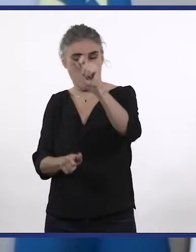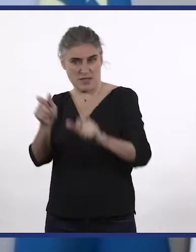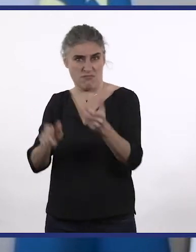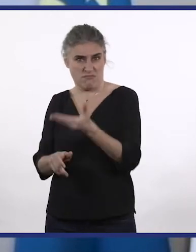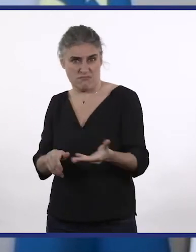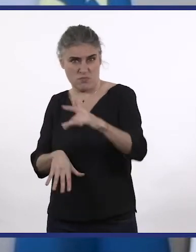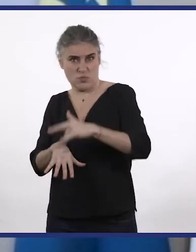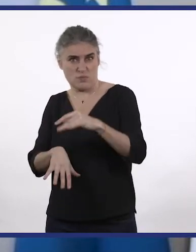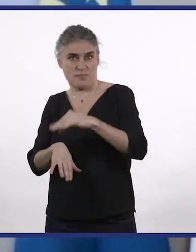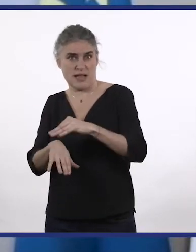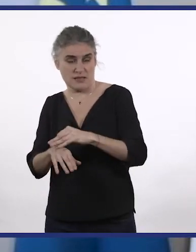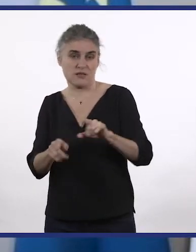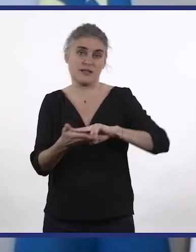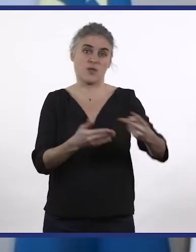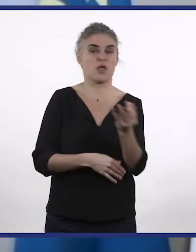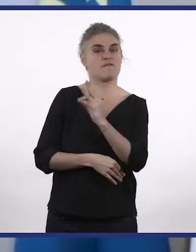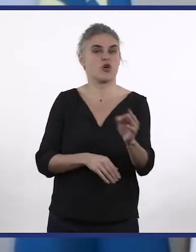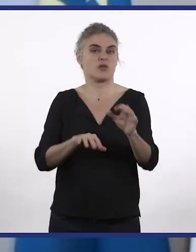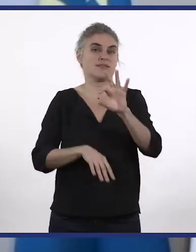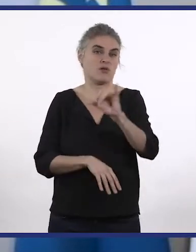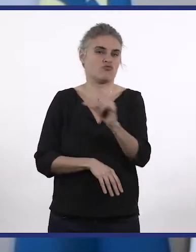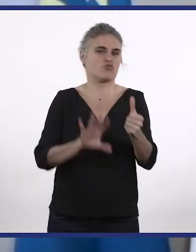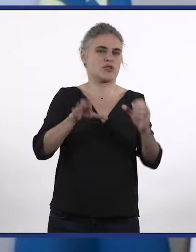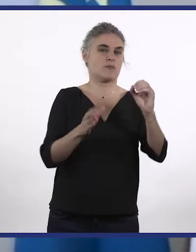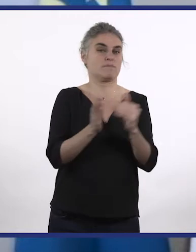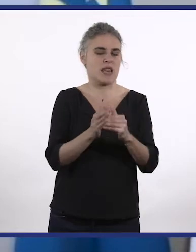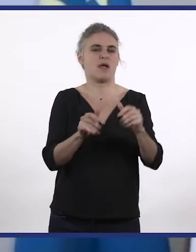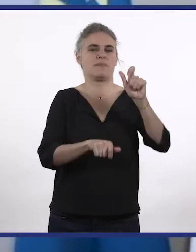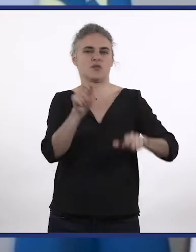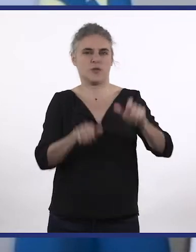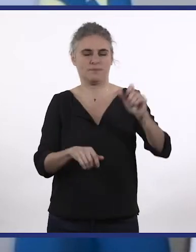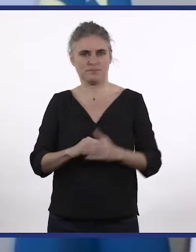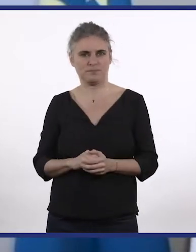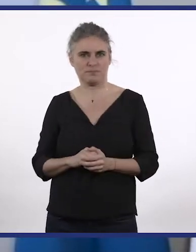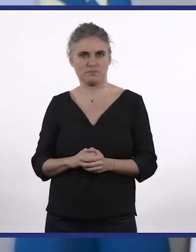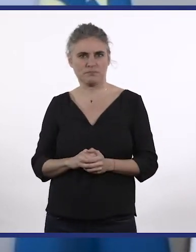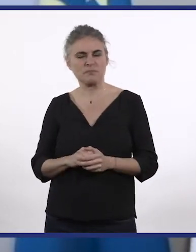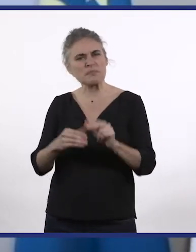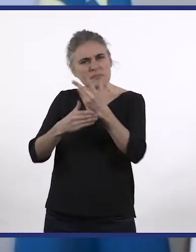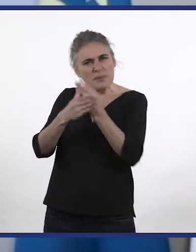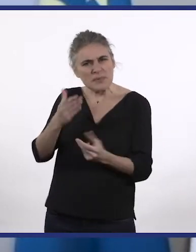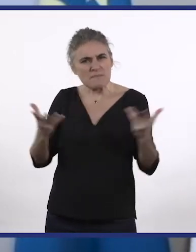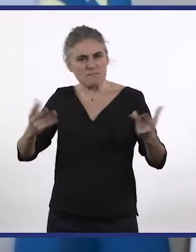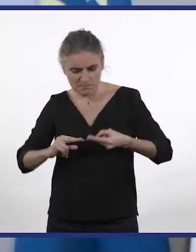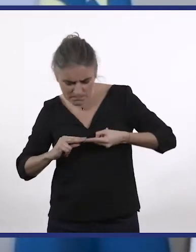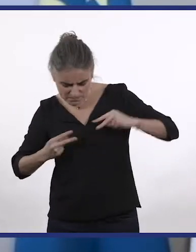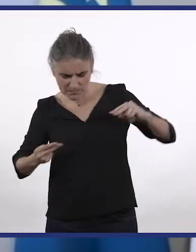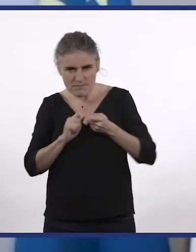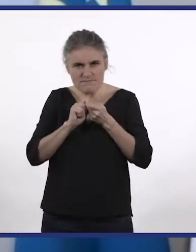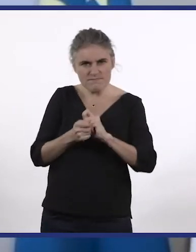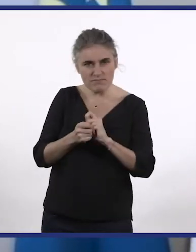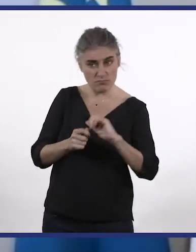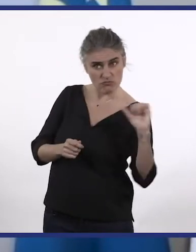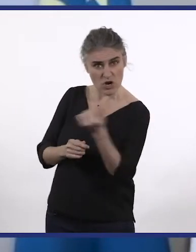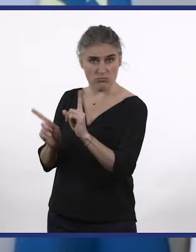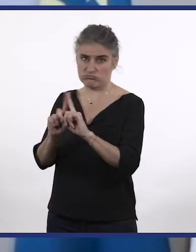entier et entre 50 et 60 000 en France. Associée à une anomalie génétique, la trisomie ne se manifeste pas de la même manière